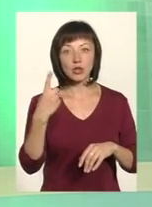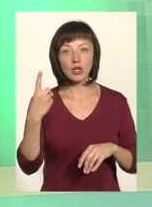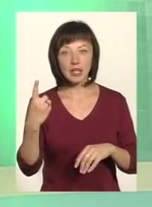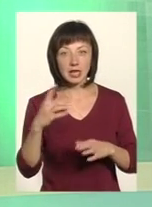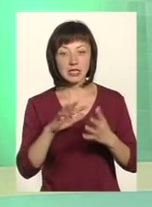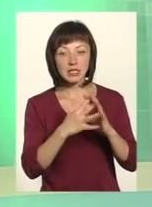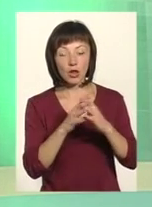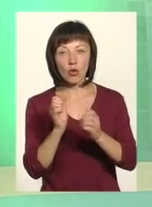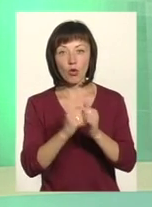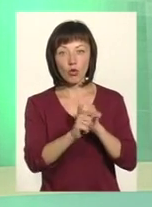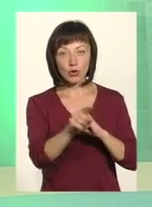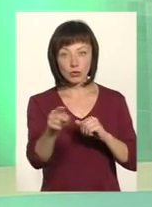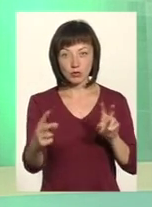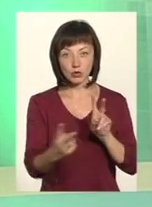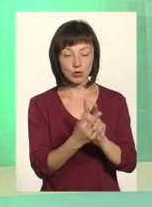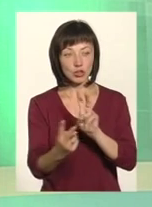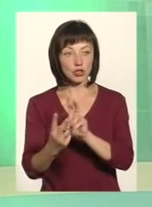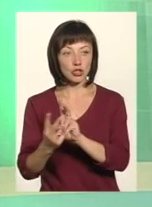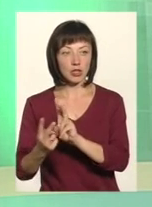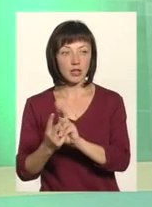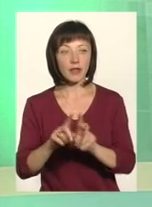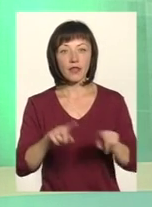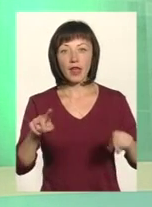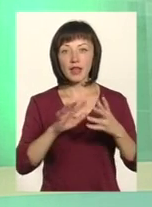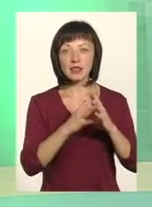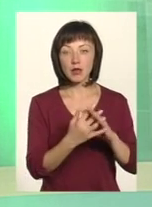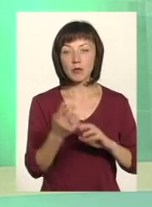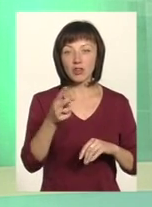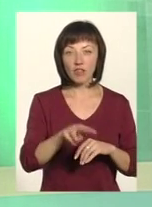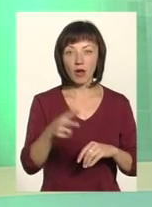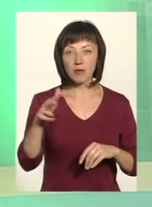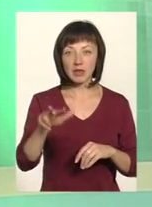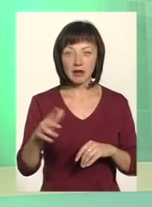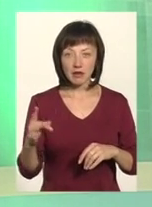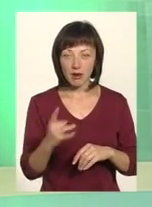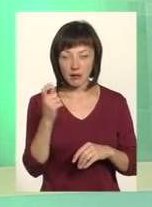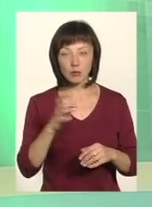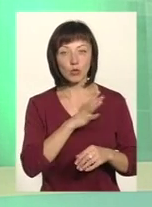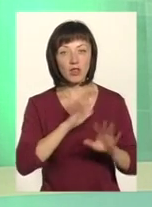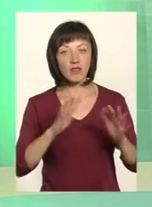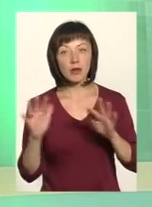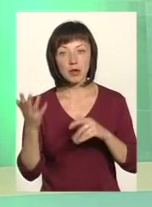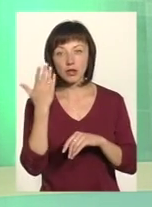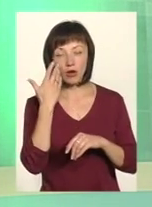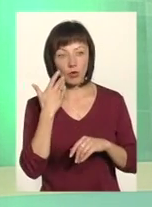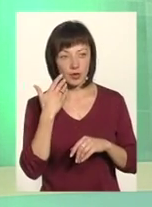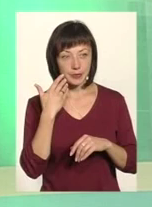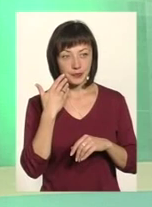Практично в кожному селі ми зустрічалися, і в деяких селах по два, і по три рази. Були такі випадки, коли